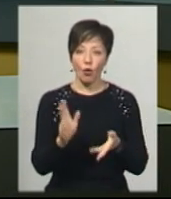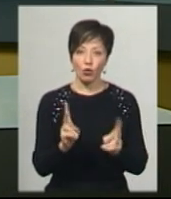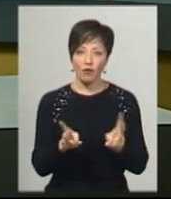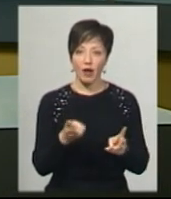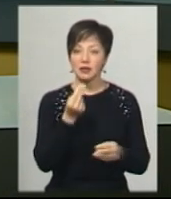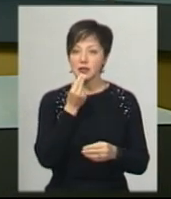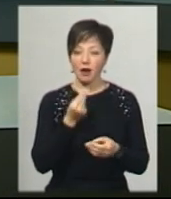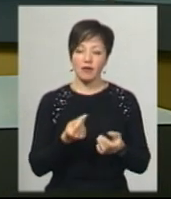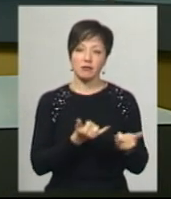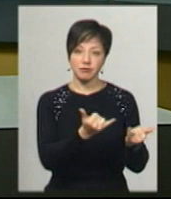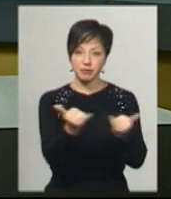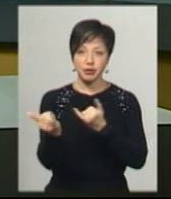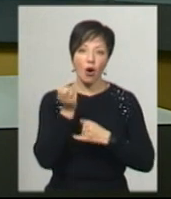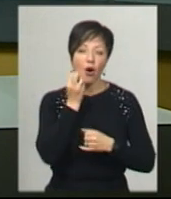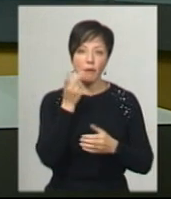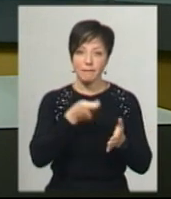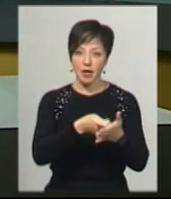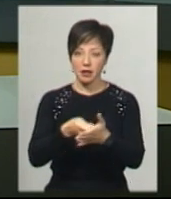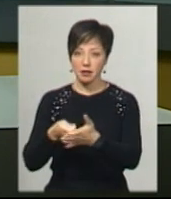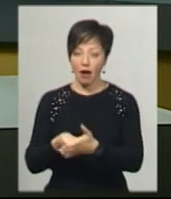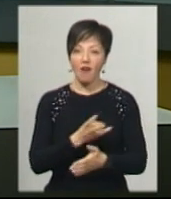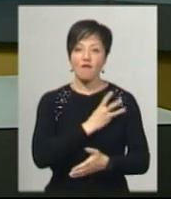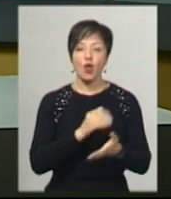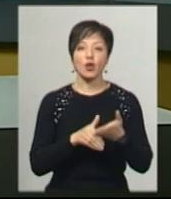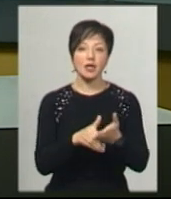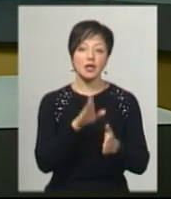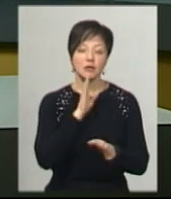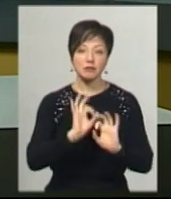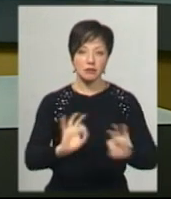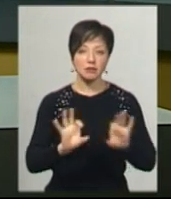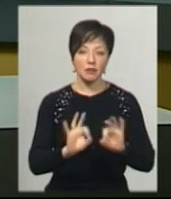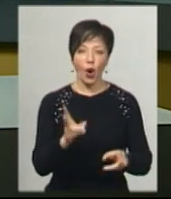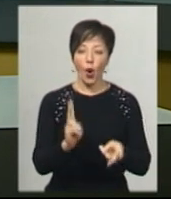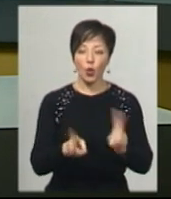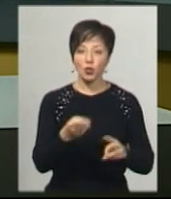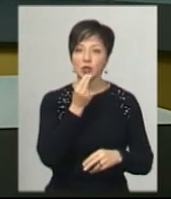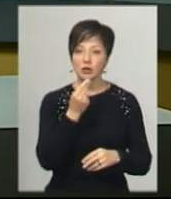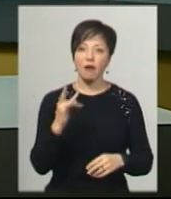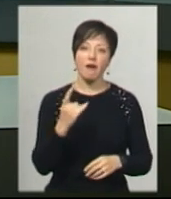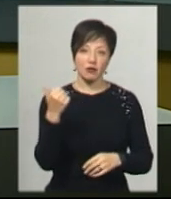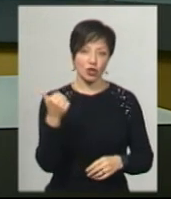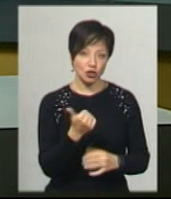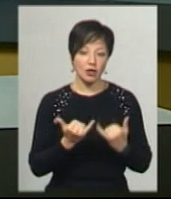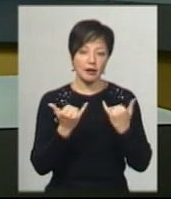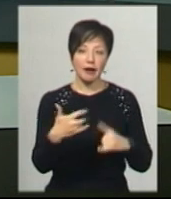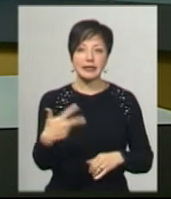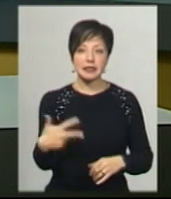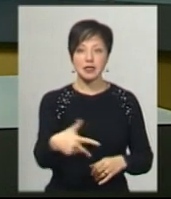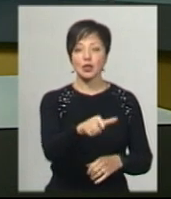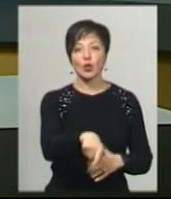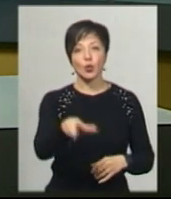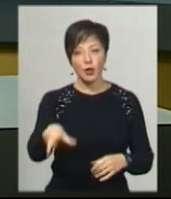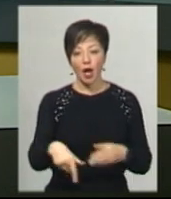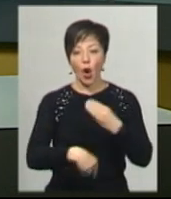влаштовували нужденим обіди. Волонтерка Вероніка Терехівська розповідає, готують їжу раз на тиждень для 30 людей.